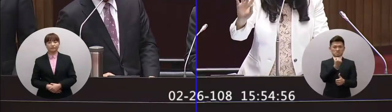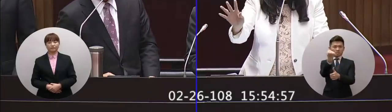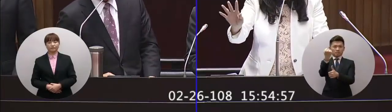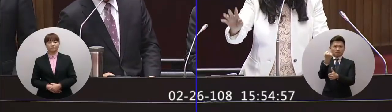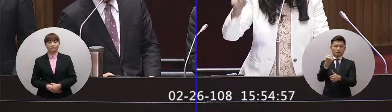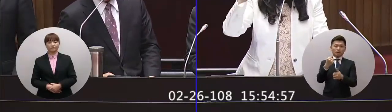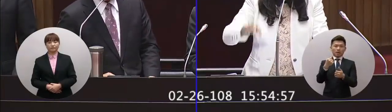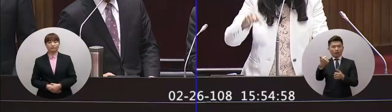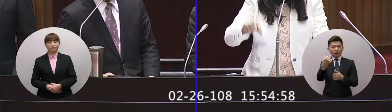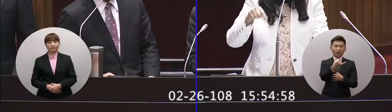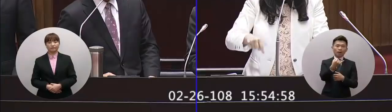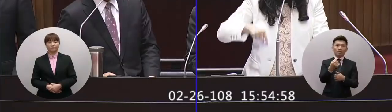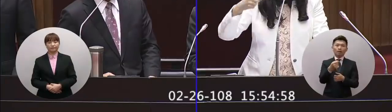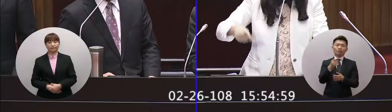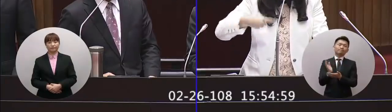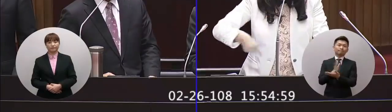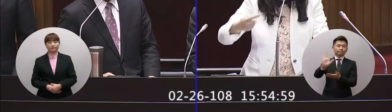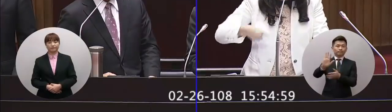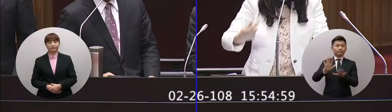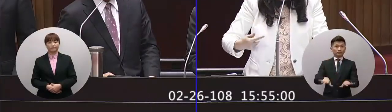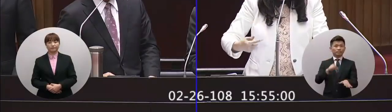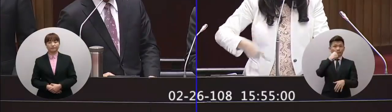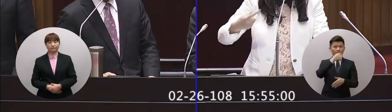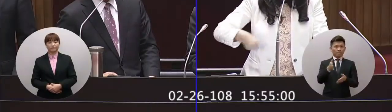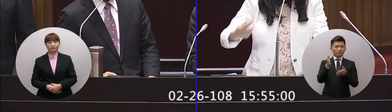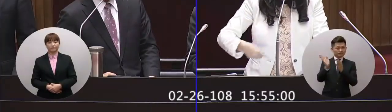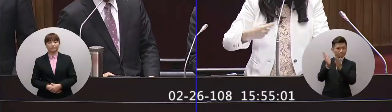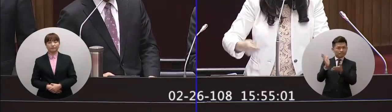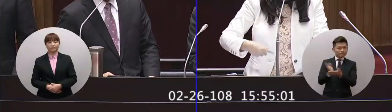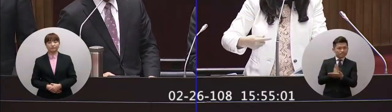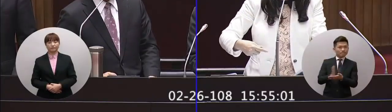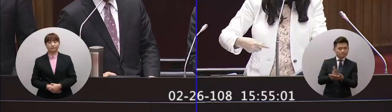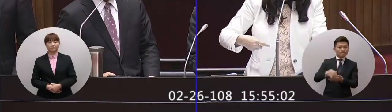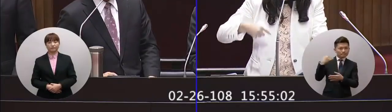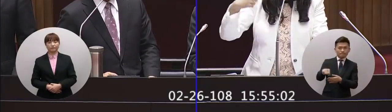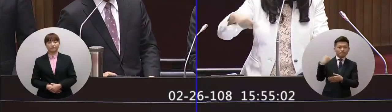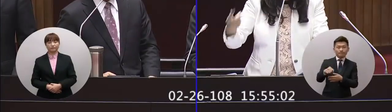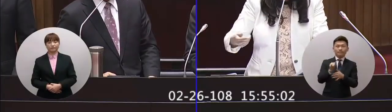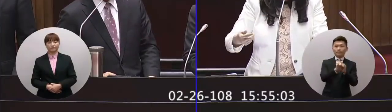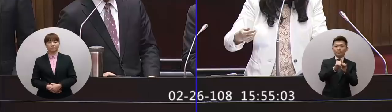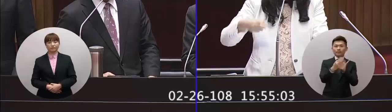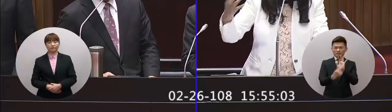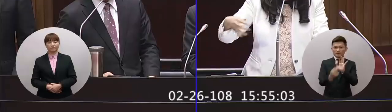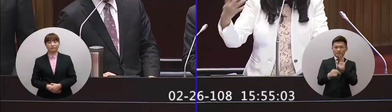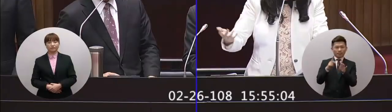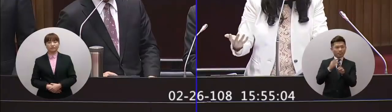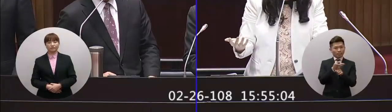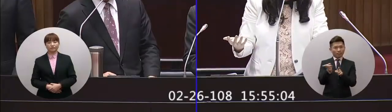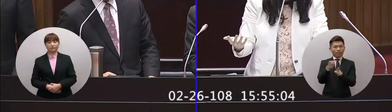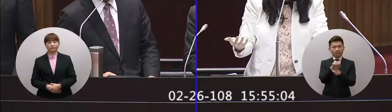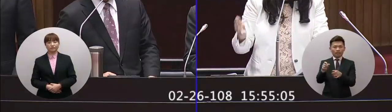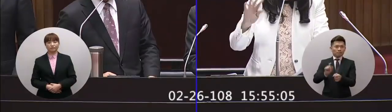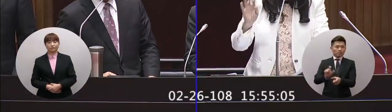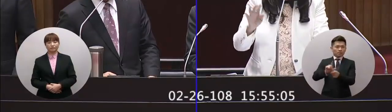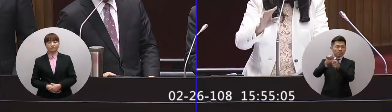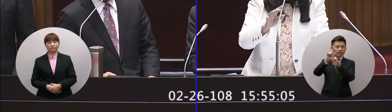有沒有功過我們不講但是現在的台灣不停的講他的過不停的縱容這些民眾一直去詮釋他過去對台灣